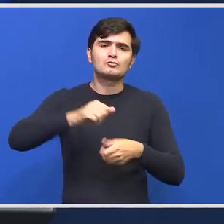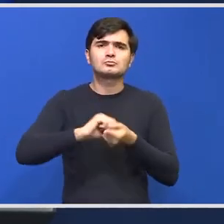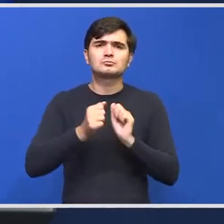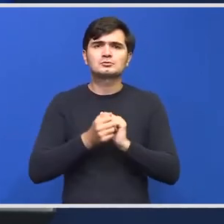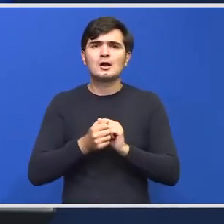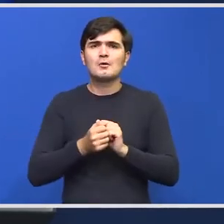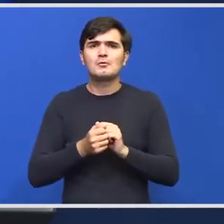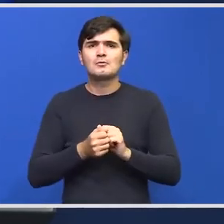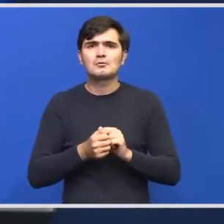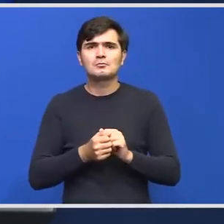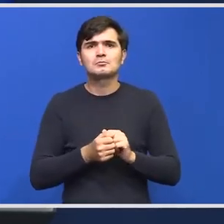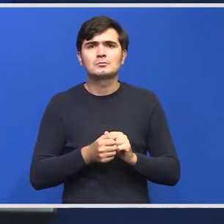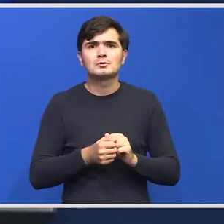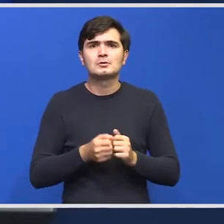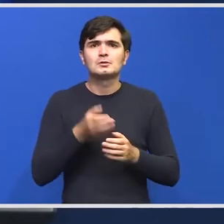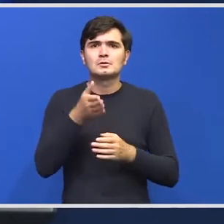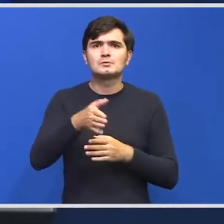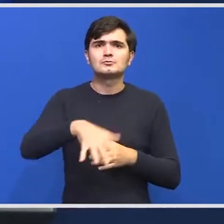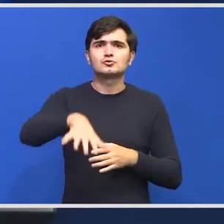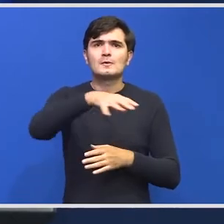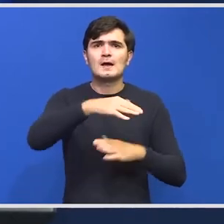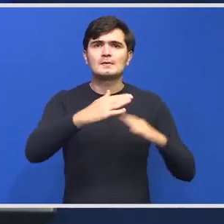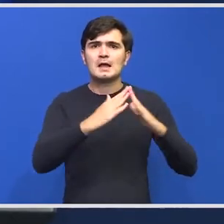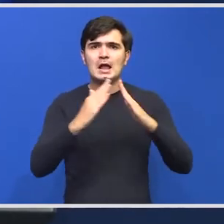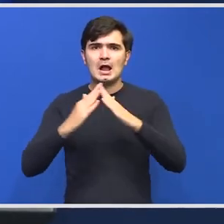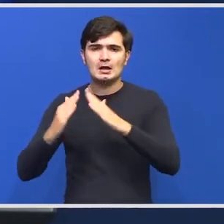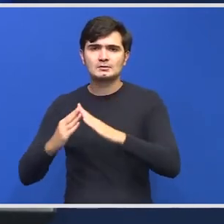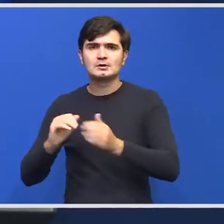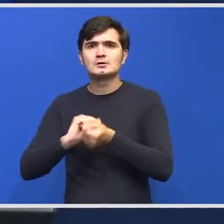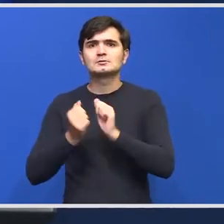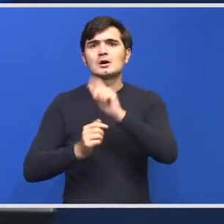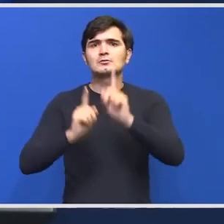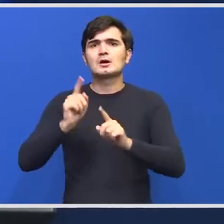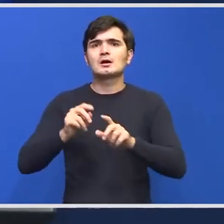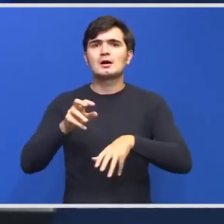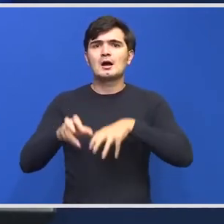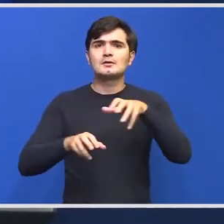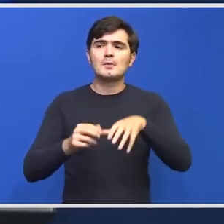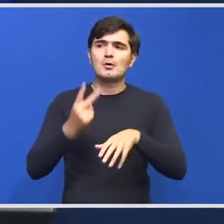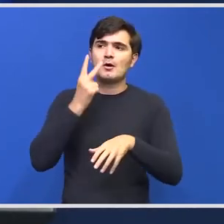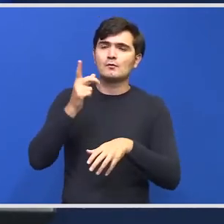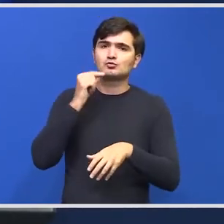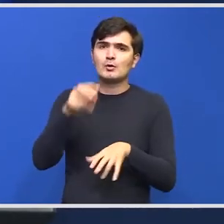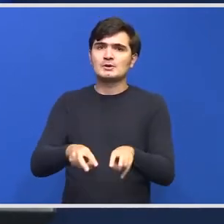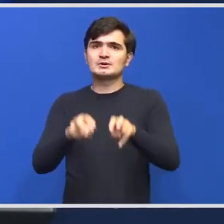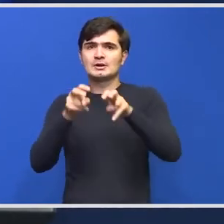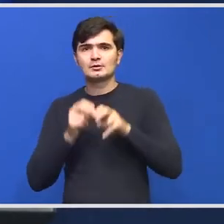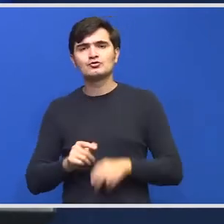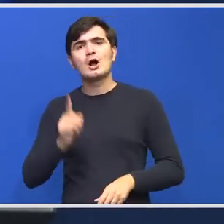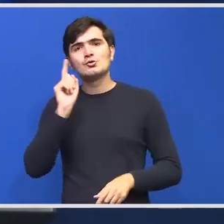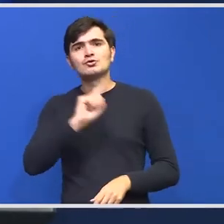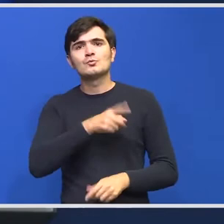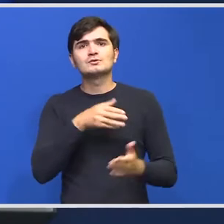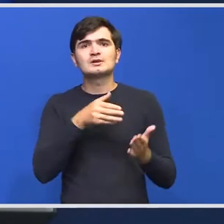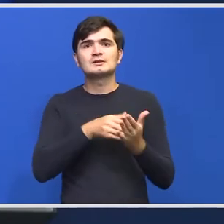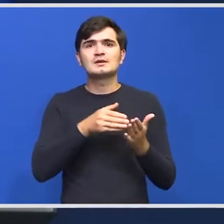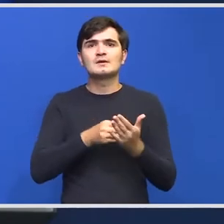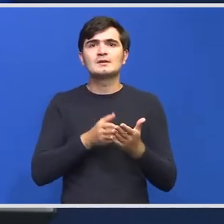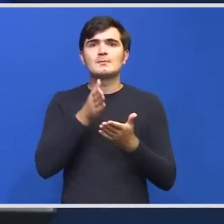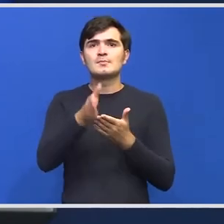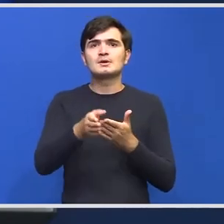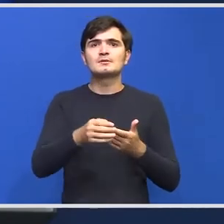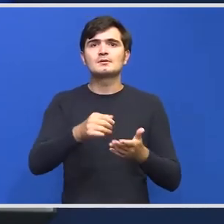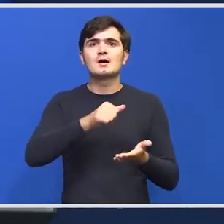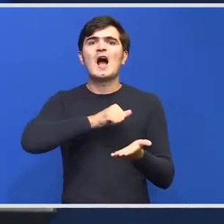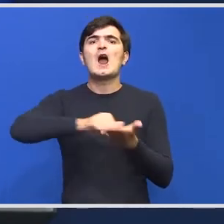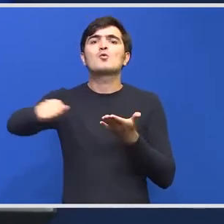intră în intravilan sau se retrage la observarea oamenilor, se poate interveni prin îndepărtare, prin